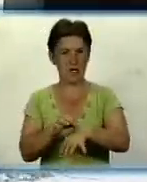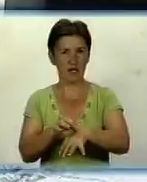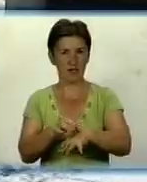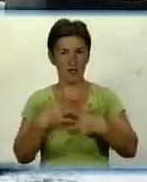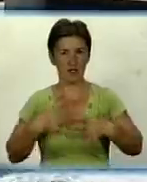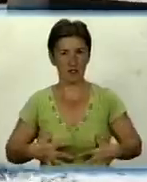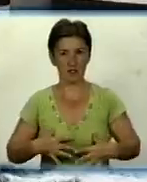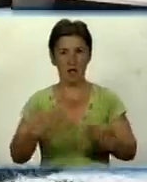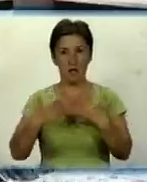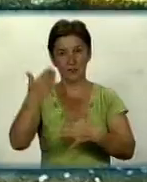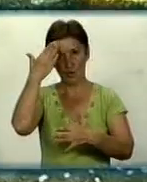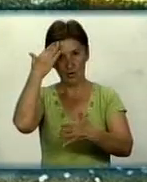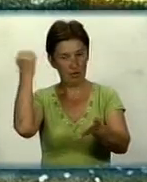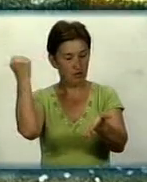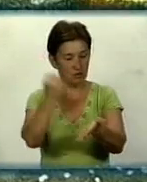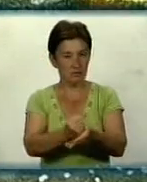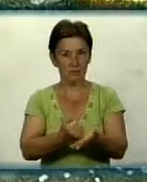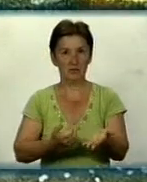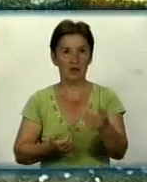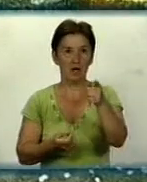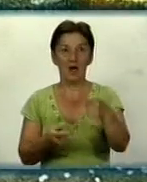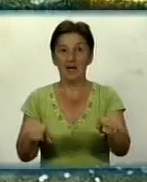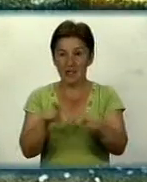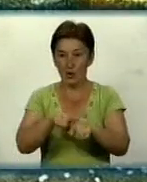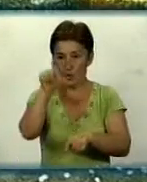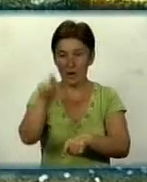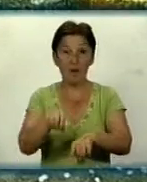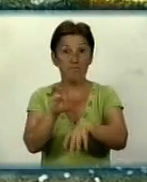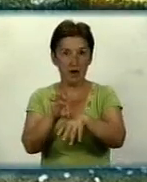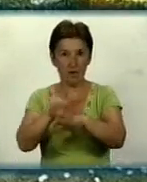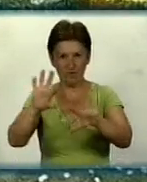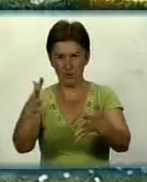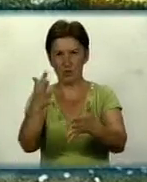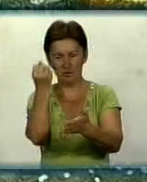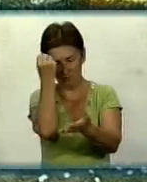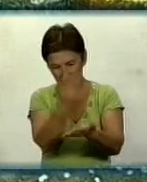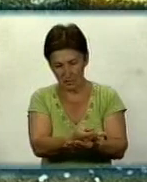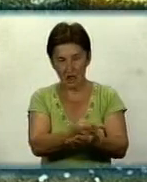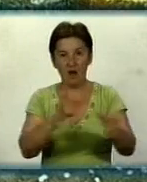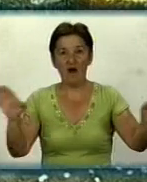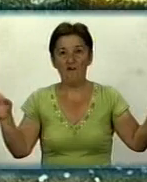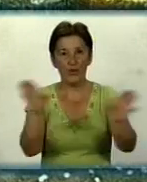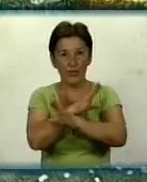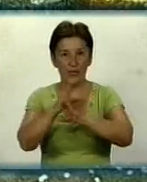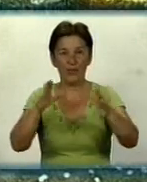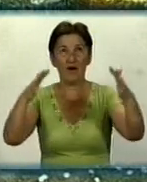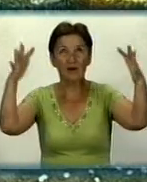швидко рятувати потерпілого. Такі болі має бути вкладені в провітрюєнне, затінене